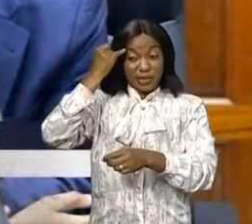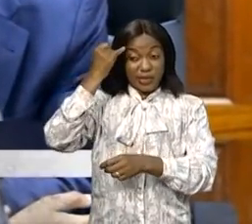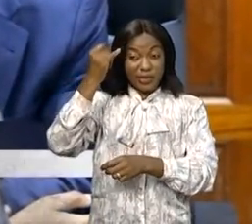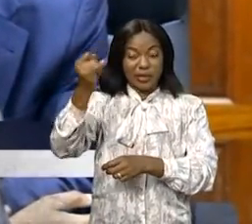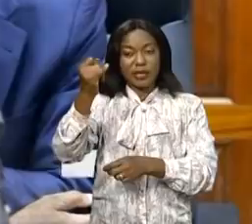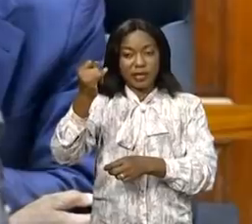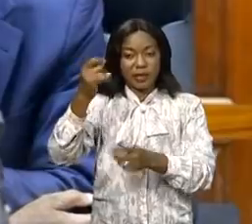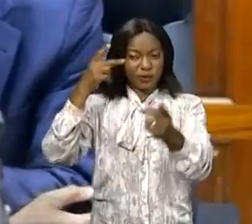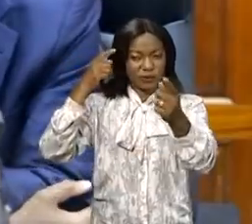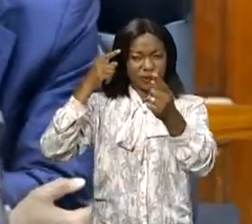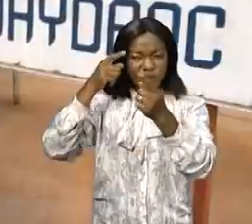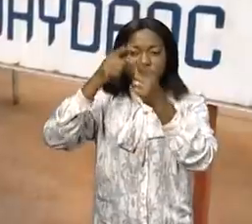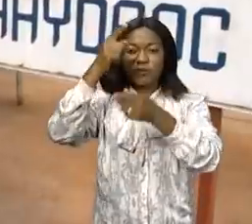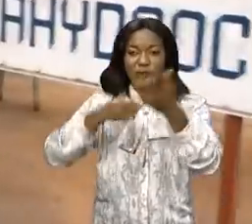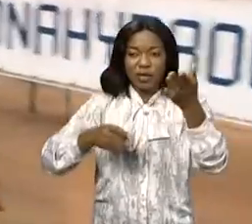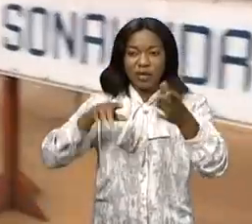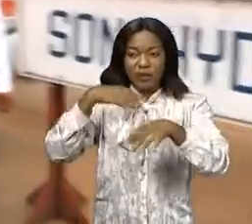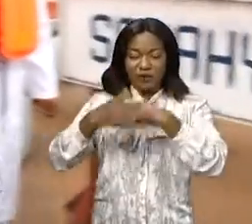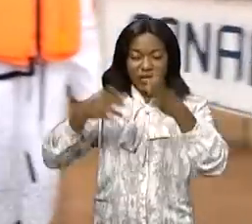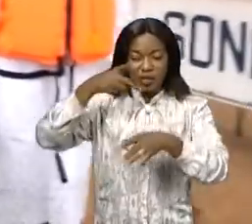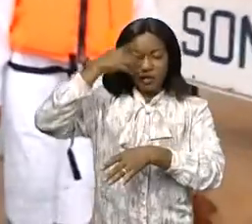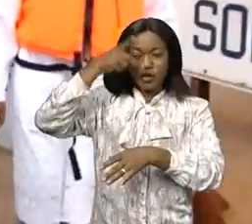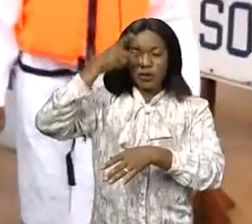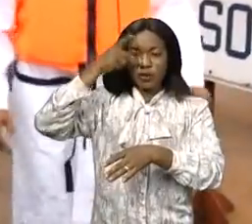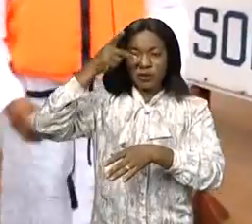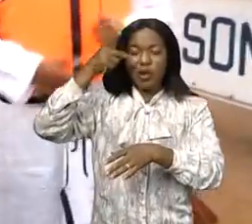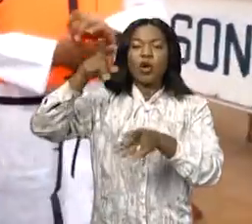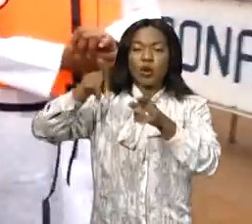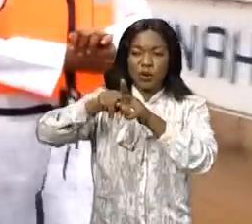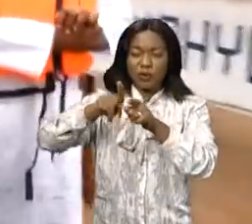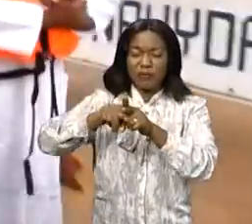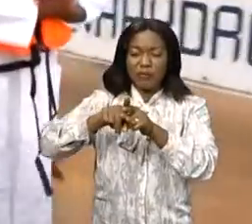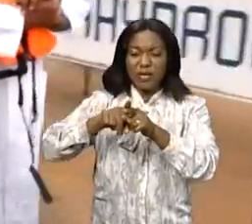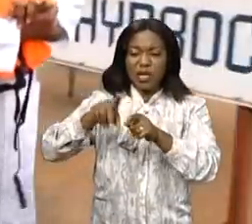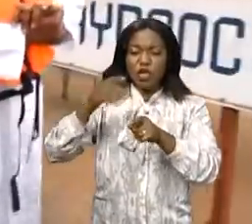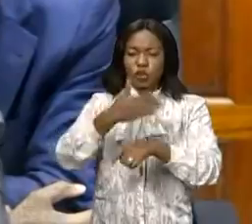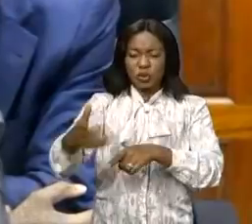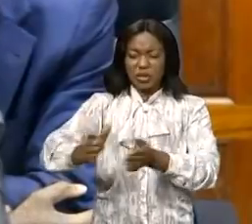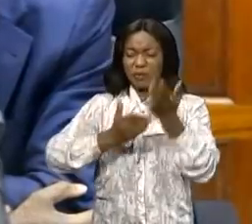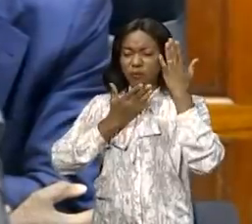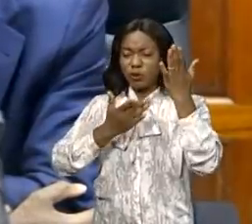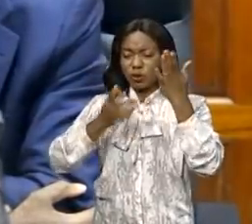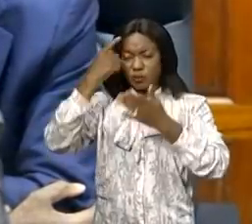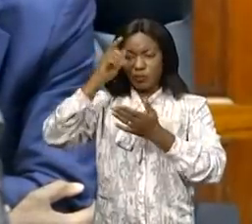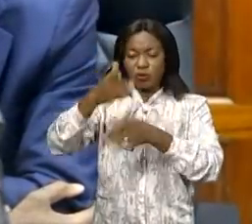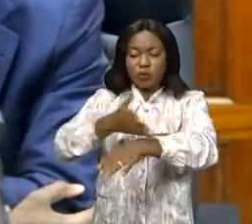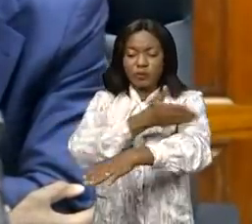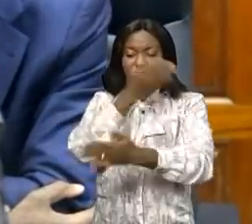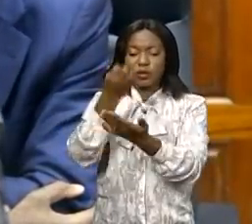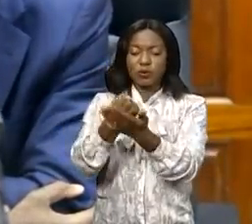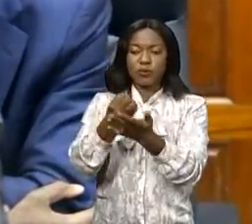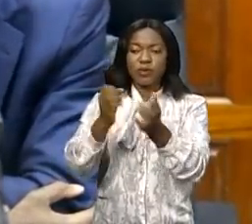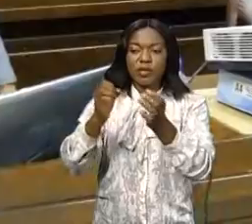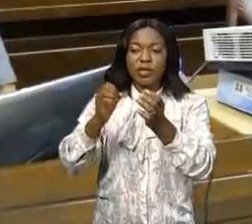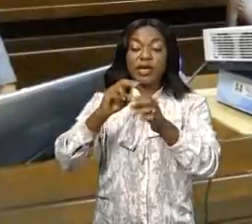objectif de faire du secteur des hydrocarbures l'aide de l'Évier à partir duquel l'économie nationale va être